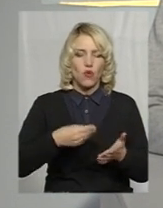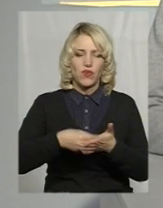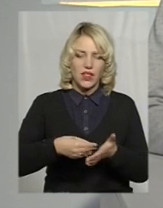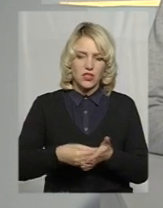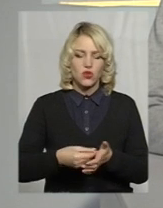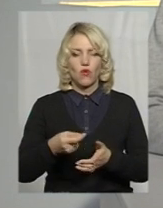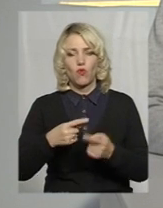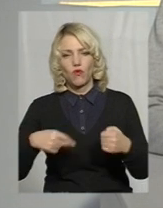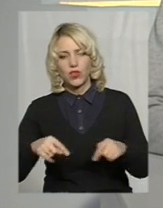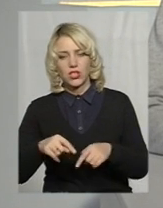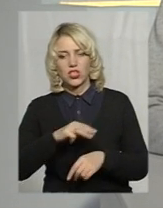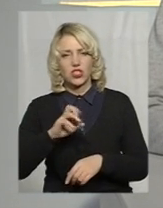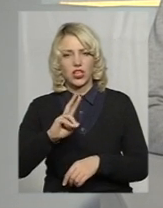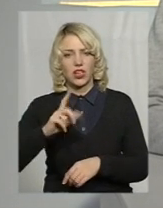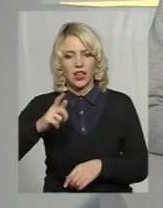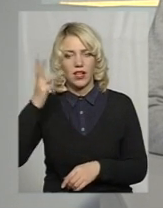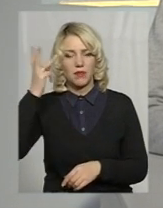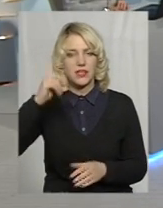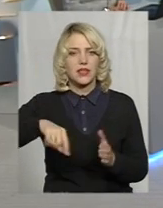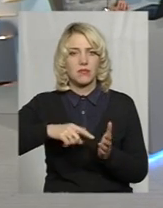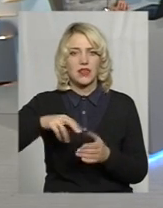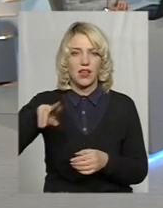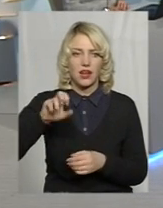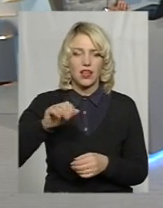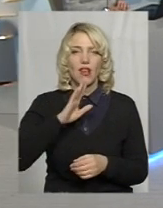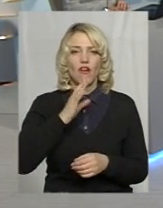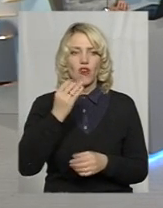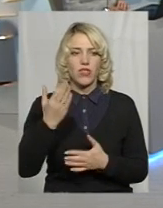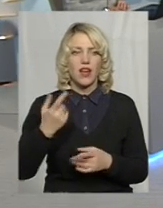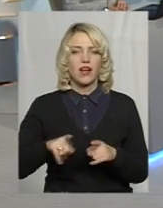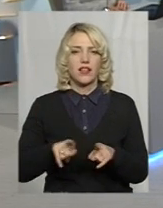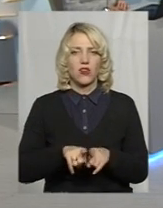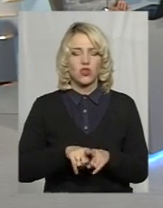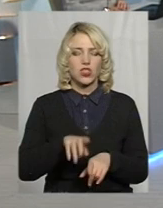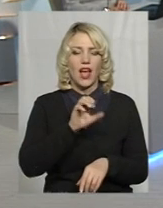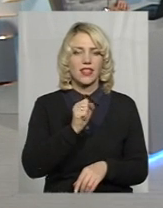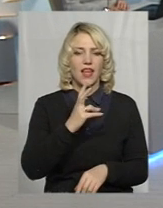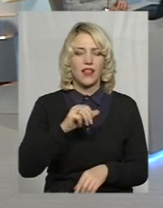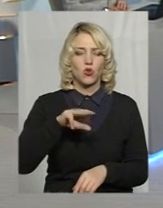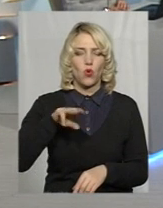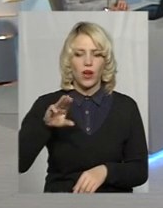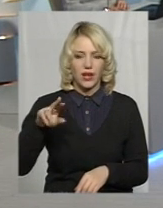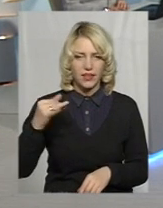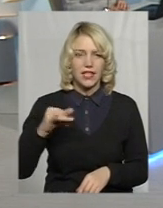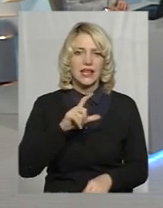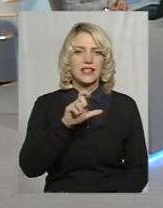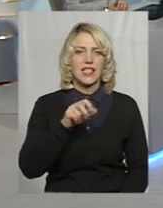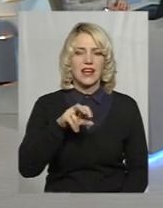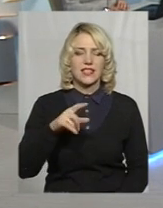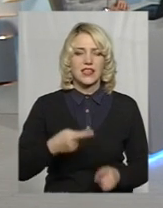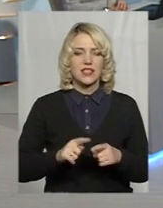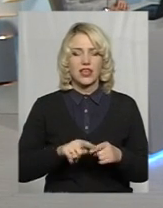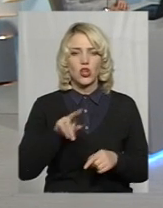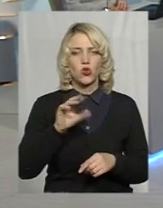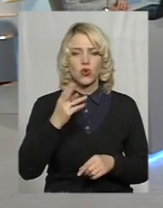господарства Хмельницької міської ради. Сьогодні вона, також Анатолій Зелізецький, доцент кафедри машин та апаратів